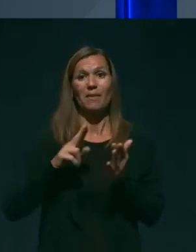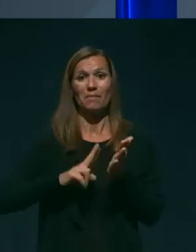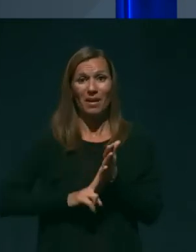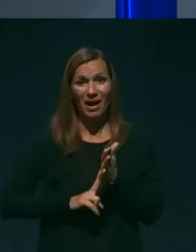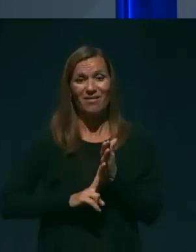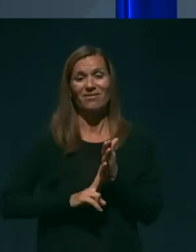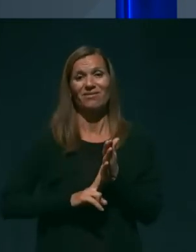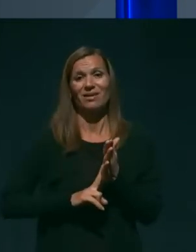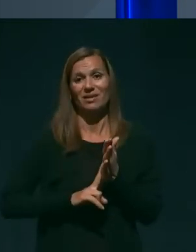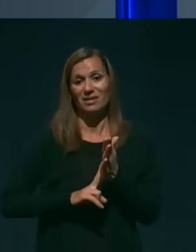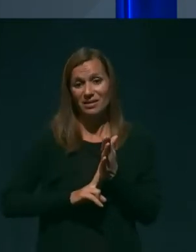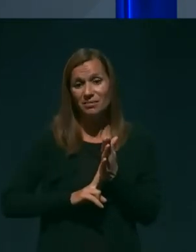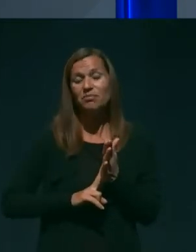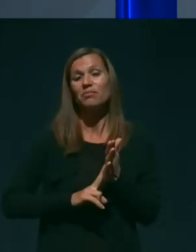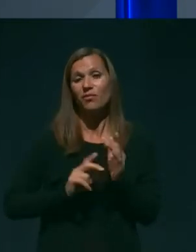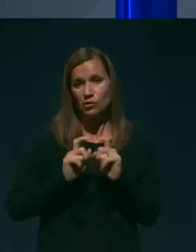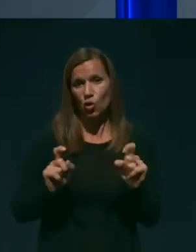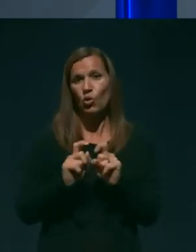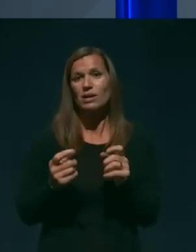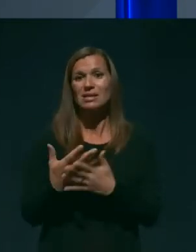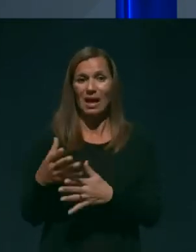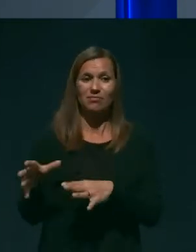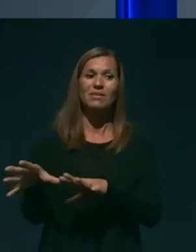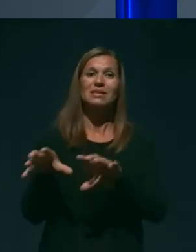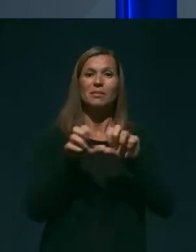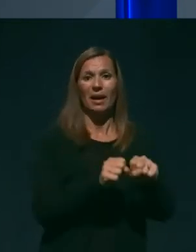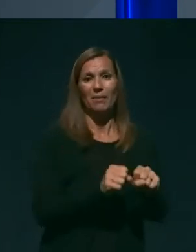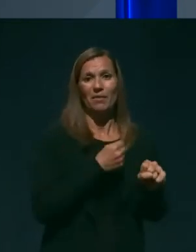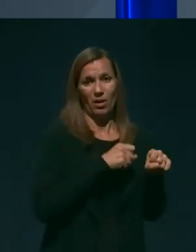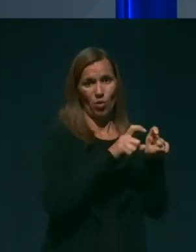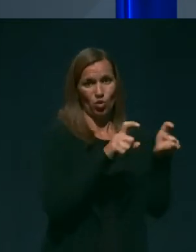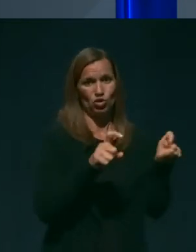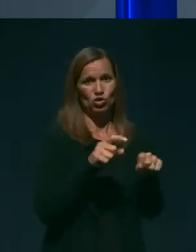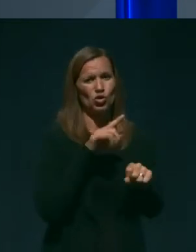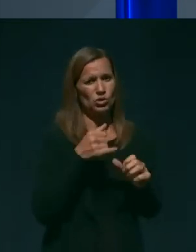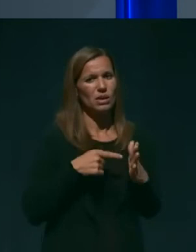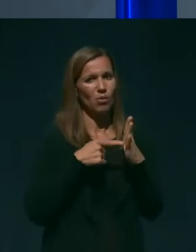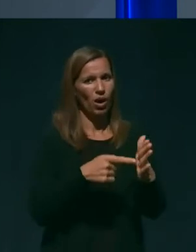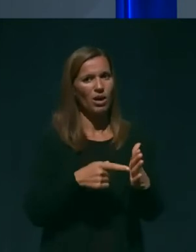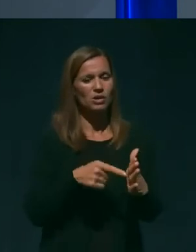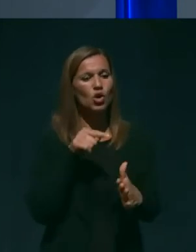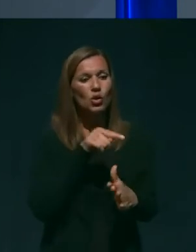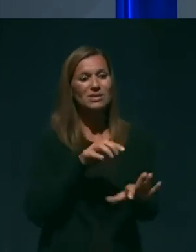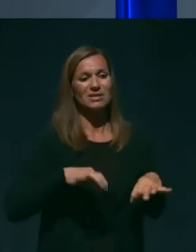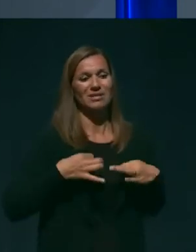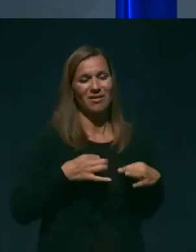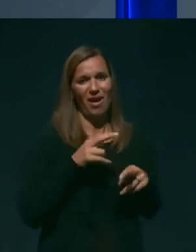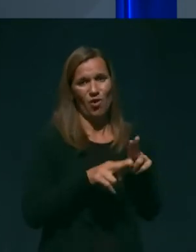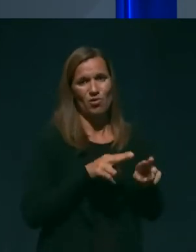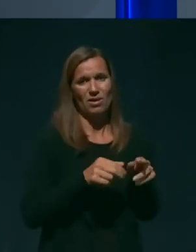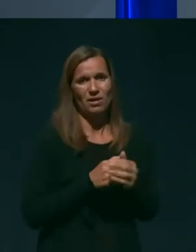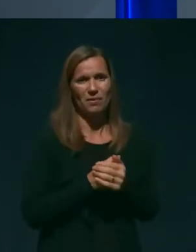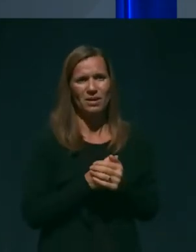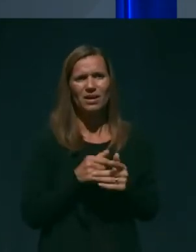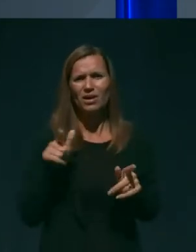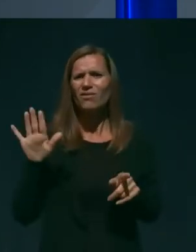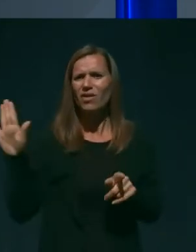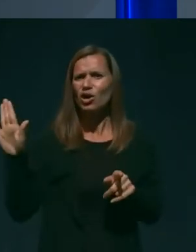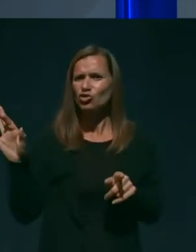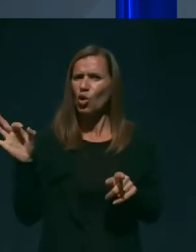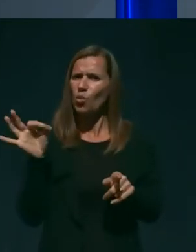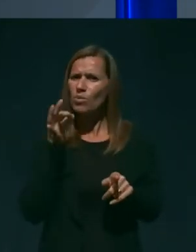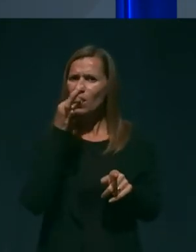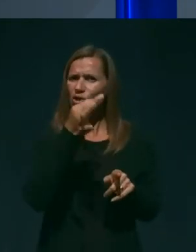sprejem v bolnišnico, ker se je pač pokazalo z samim zdravljenjem. To vaše vprašanje, če dovolite,